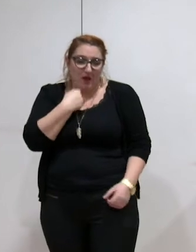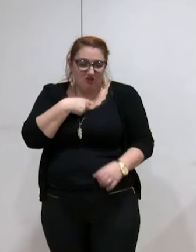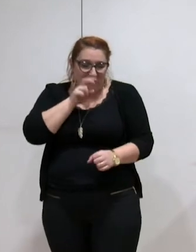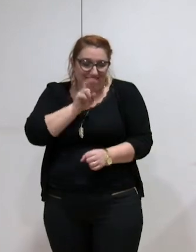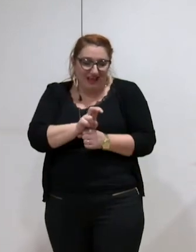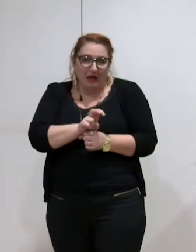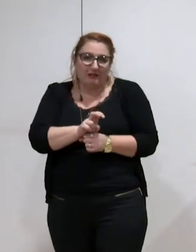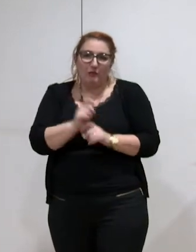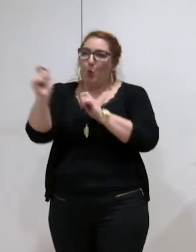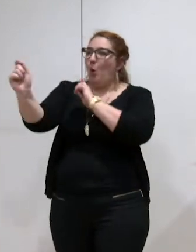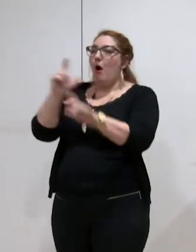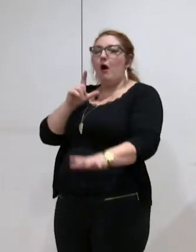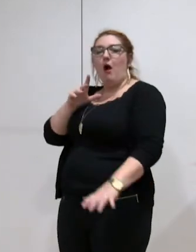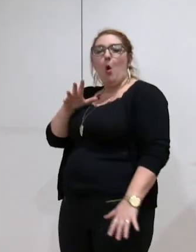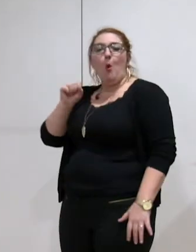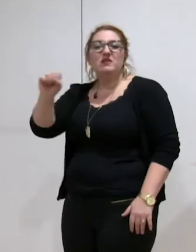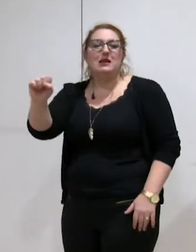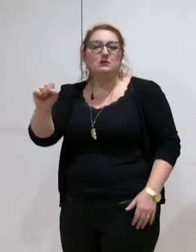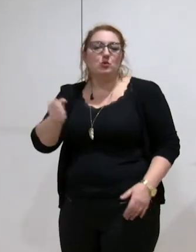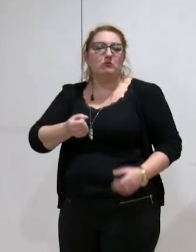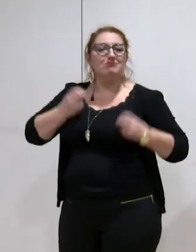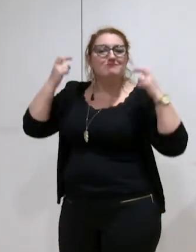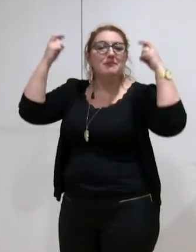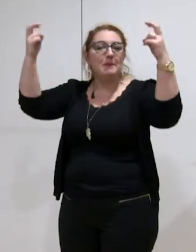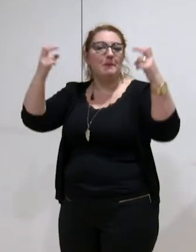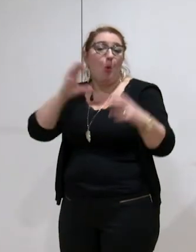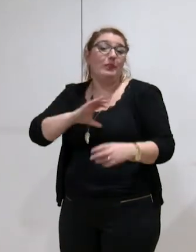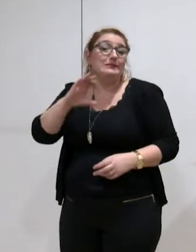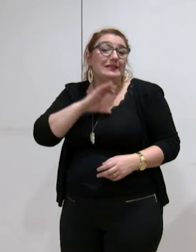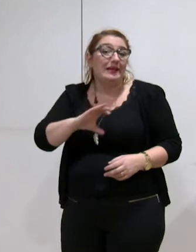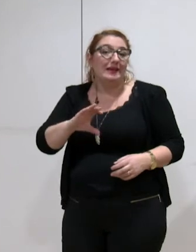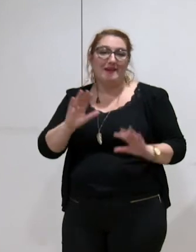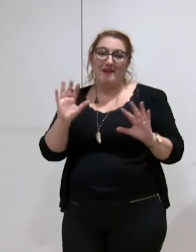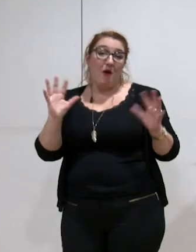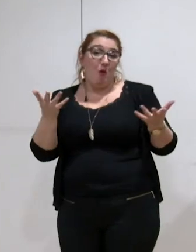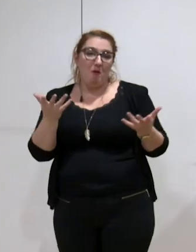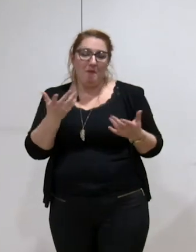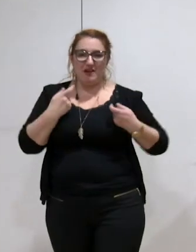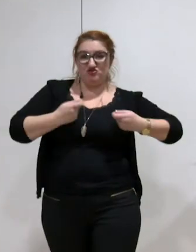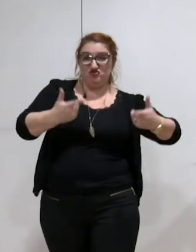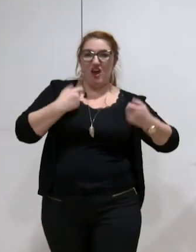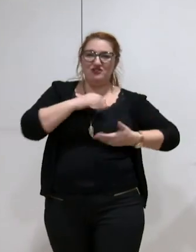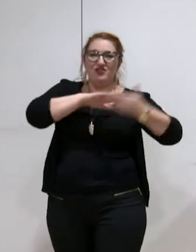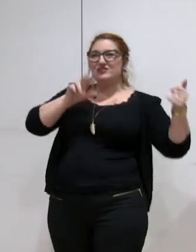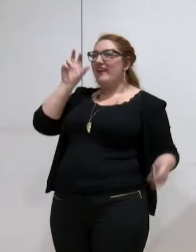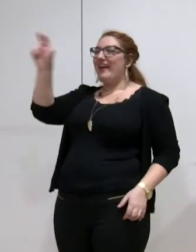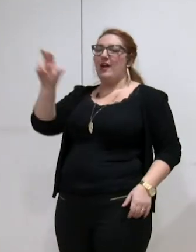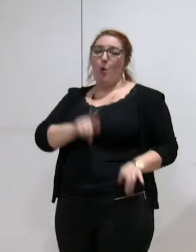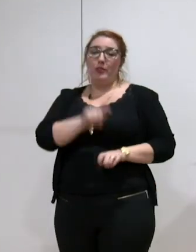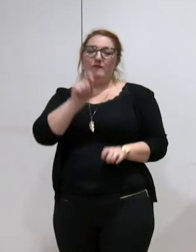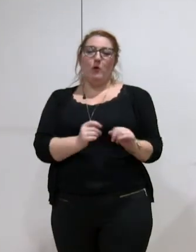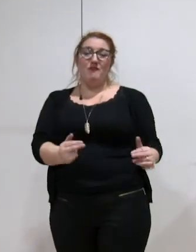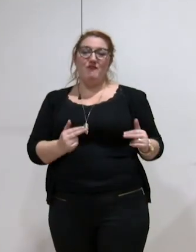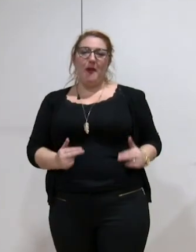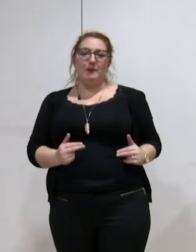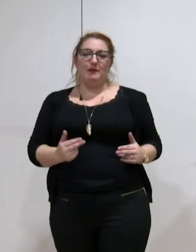la plus grande attribution de compensation possible en dévaluant au plus juste, au plus faible, le coût des charges transférées à la métropole. Mais les risques